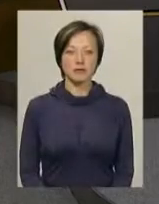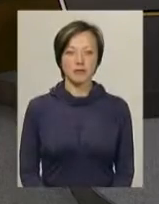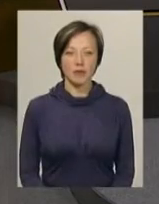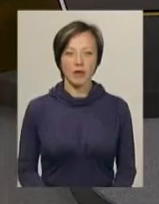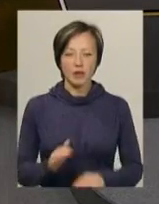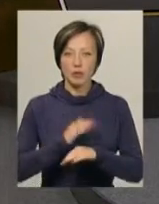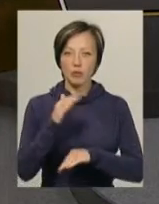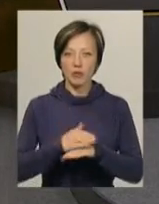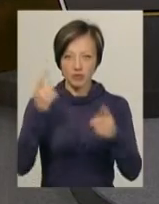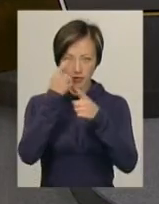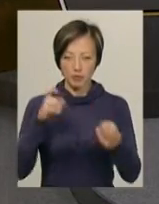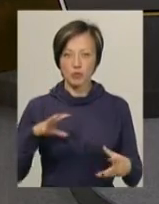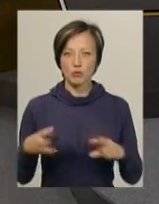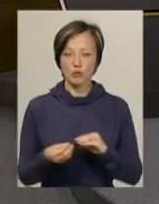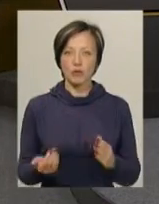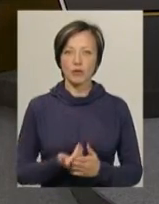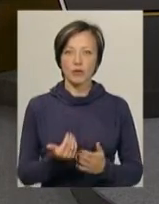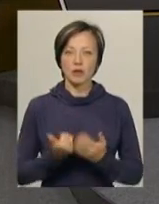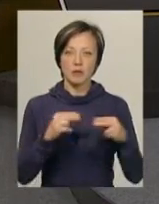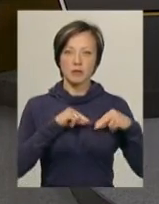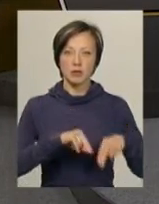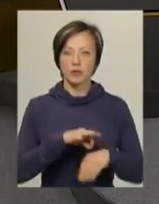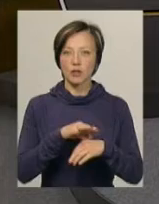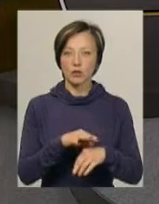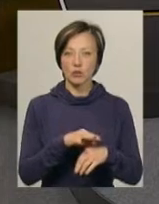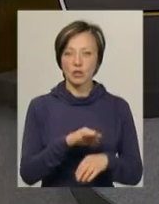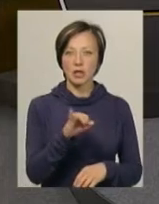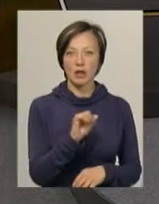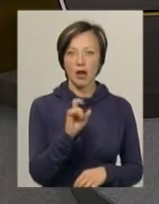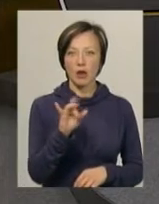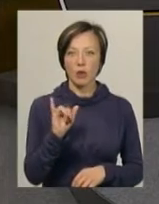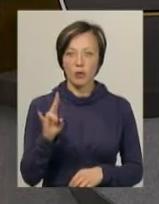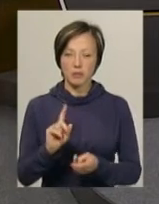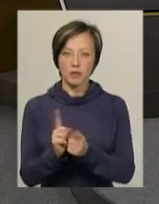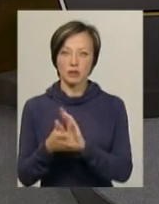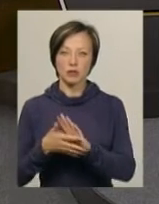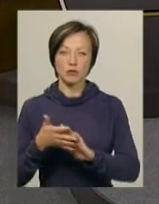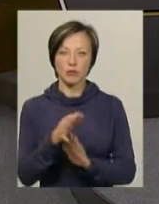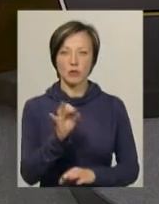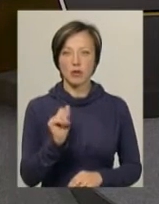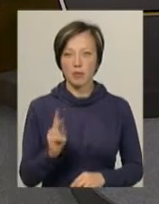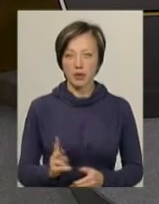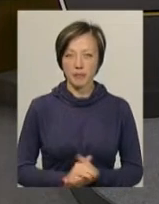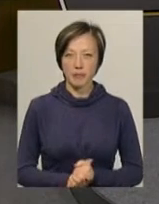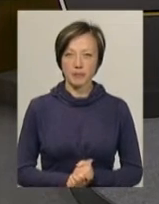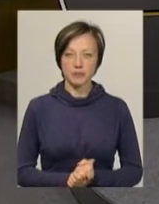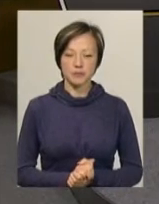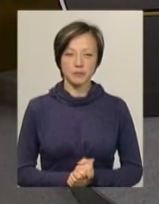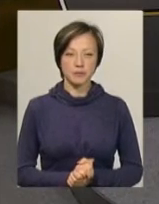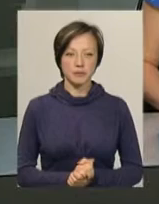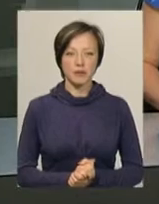Доброго вечора! В ефірі підсумковий випуск новин. У студії працюють ведуча Ірина Аріон та перекладач на жестову мову Ольга Рибак.